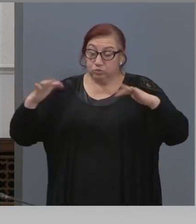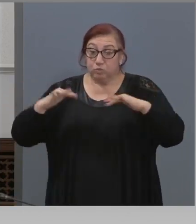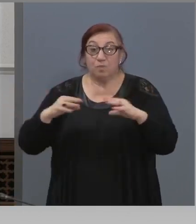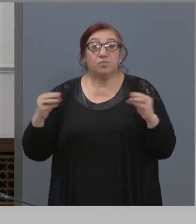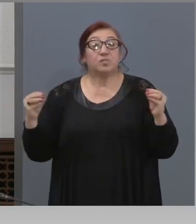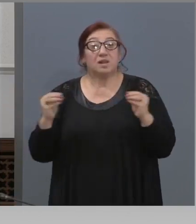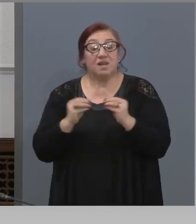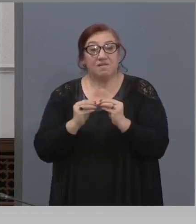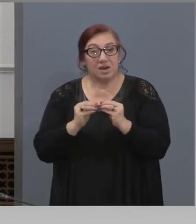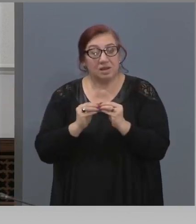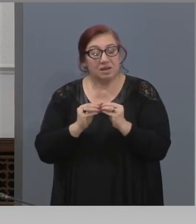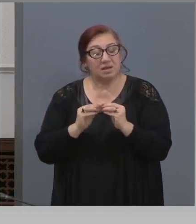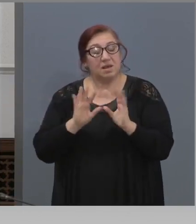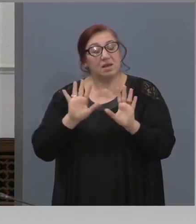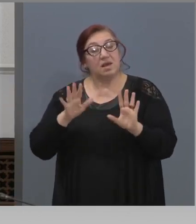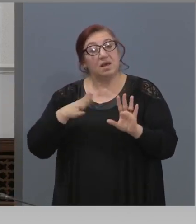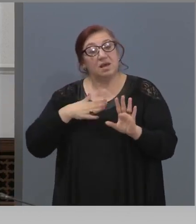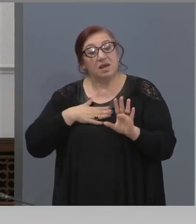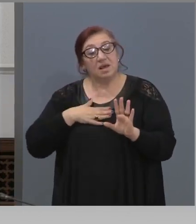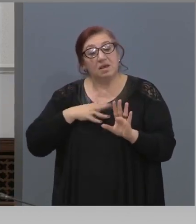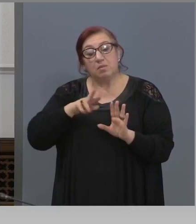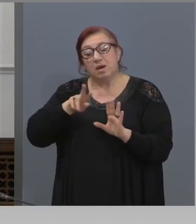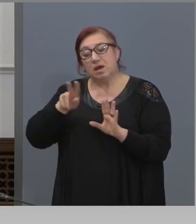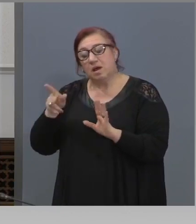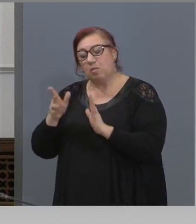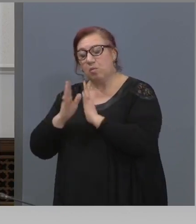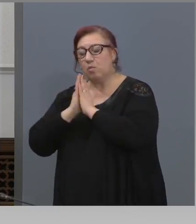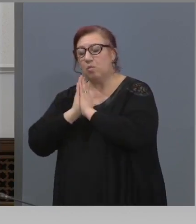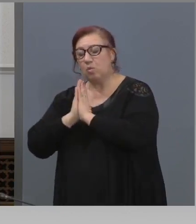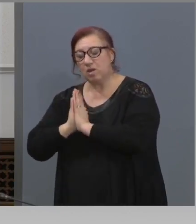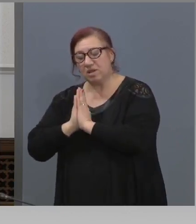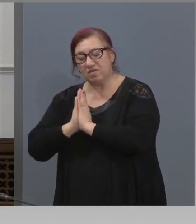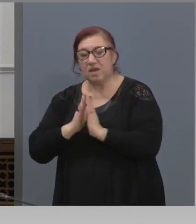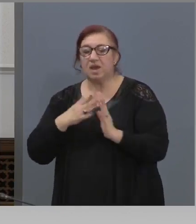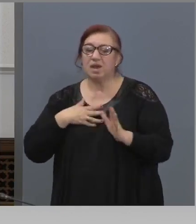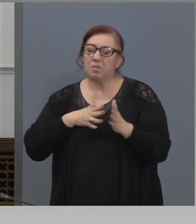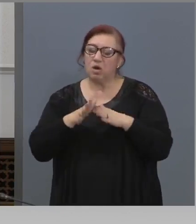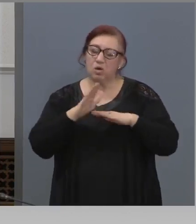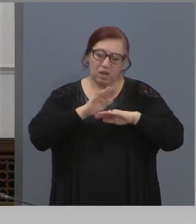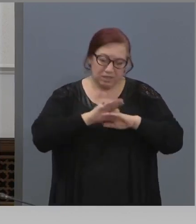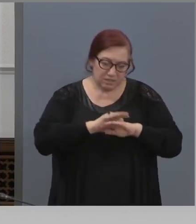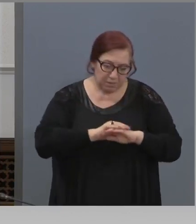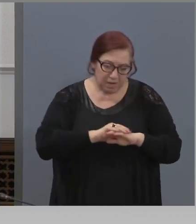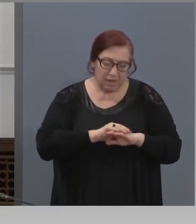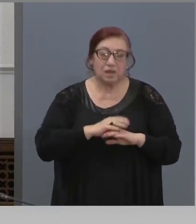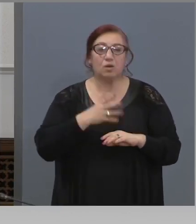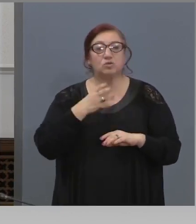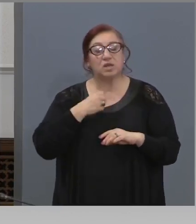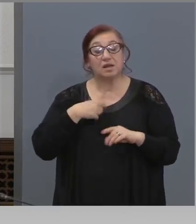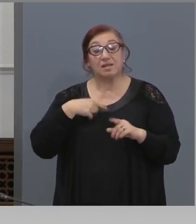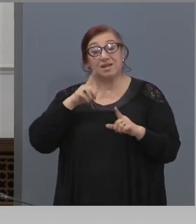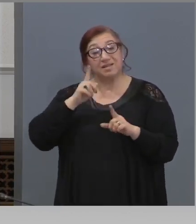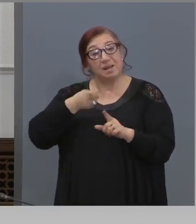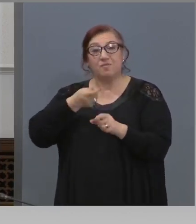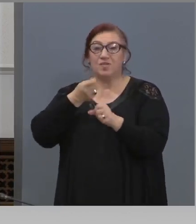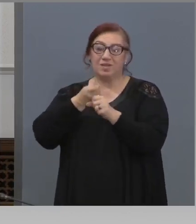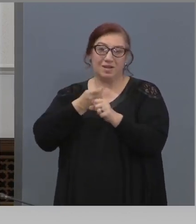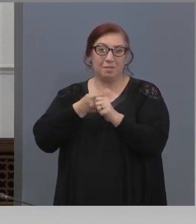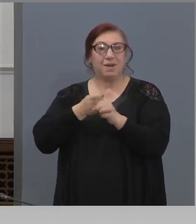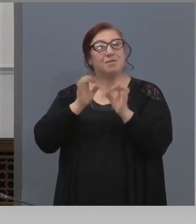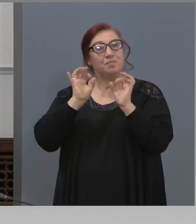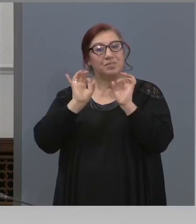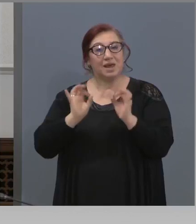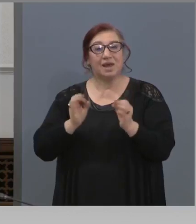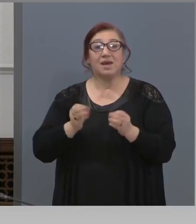има други болести. Има унини, има отчаяние, има нервни... и ние това можем да направим така, че, слава Богу,